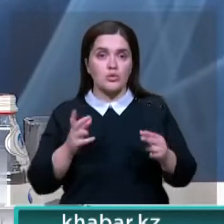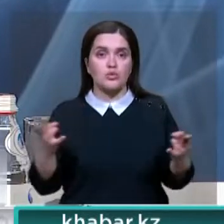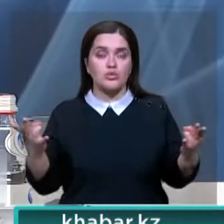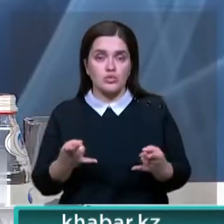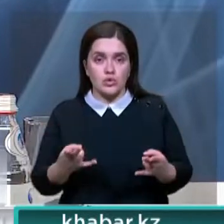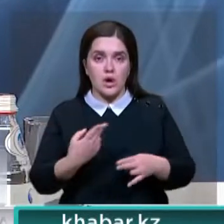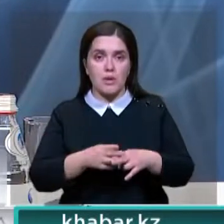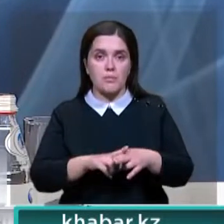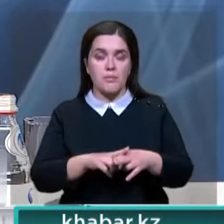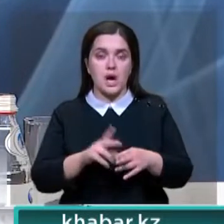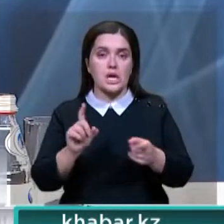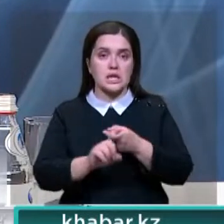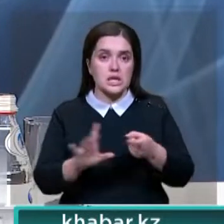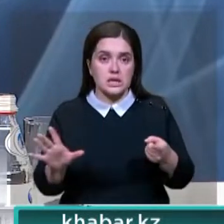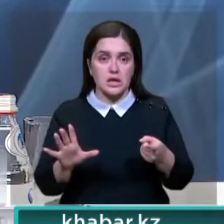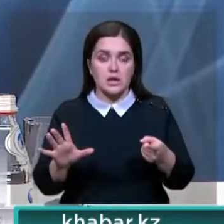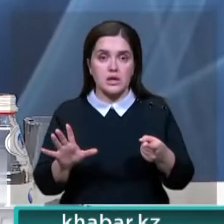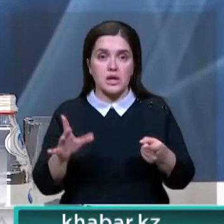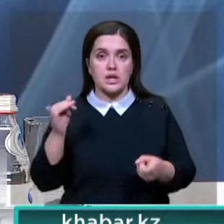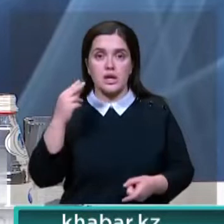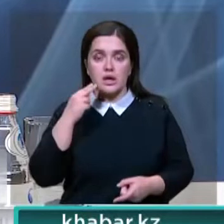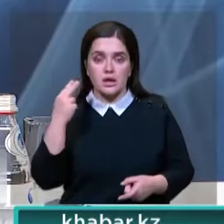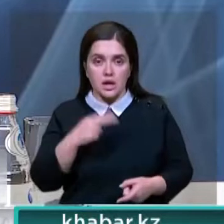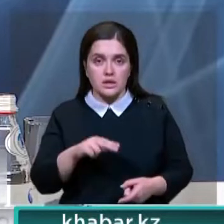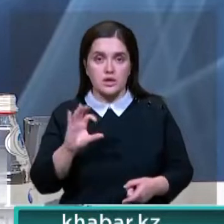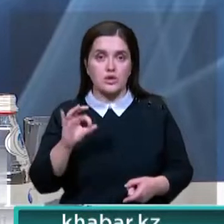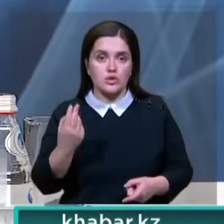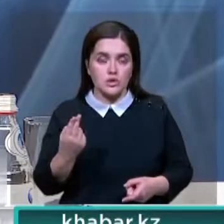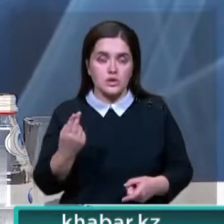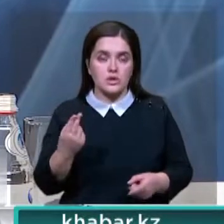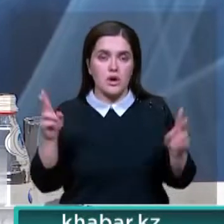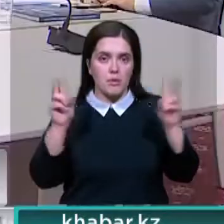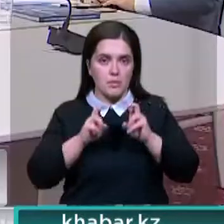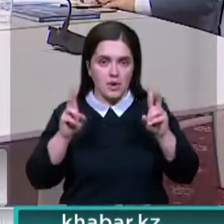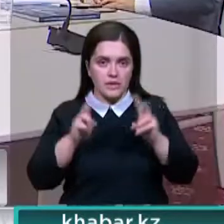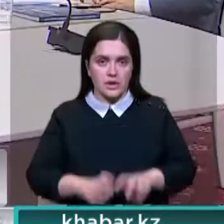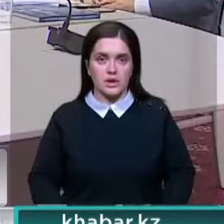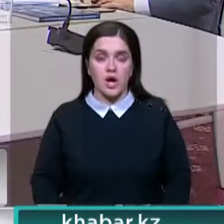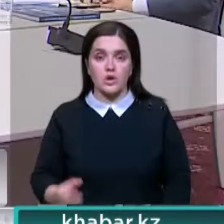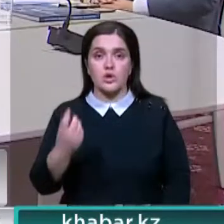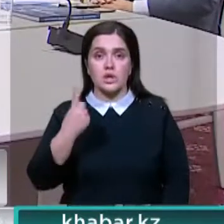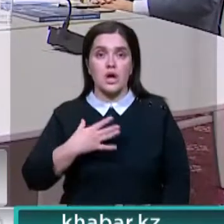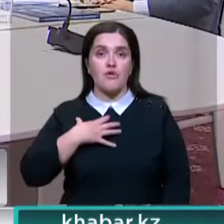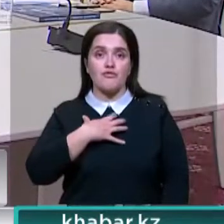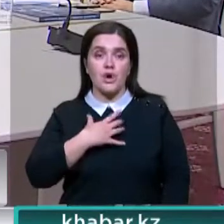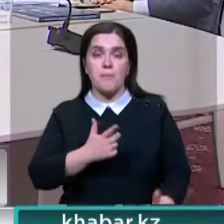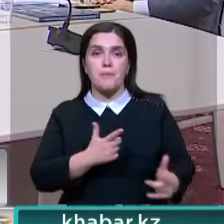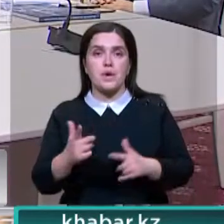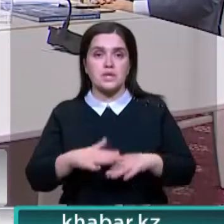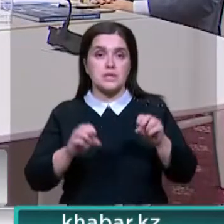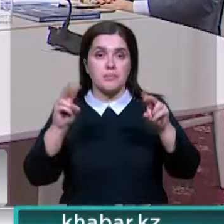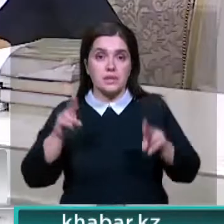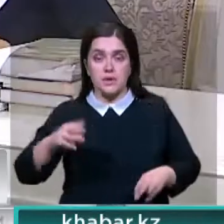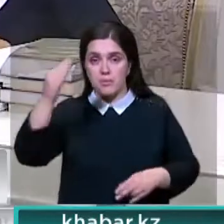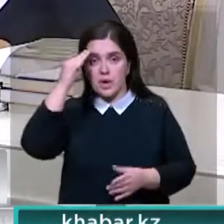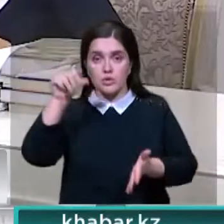объективная, независимая и качественная социология. Еще один важный момент – подготовка кадров. По